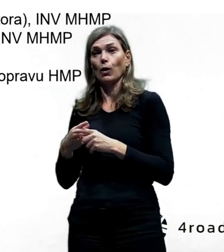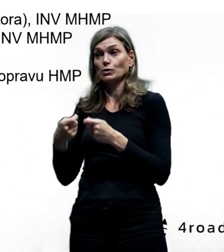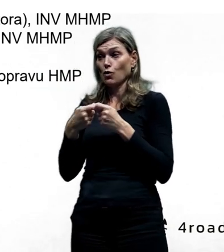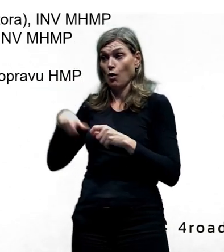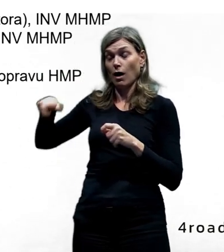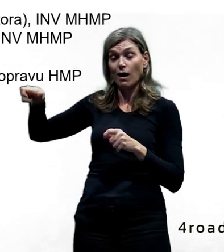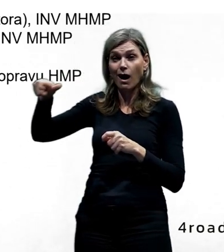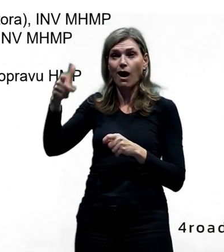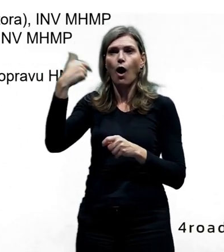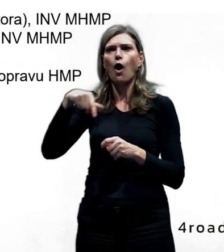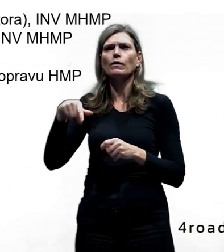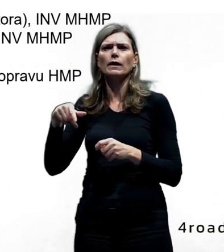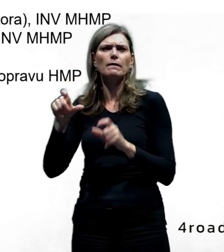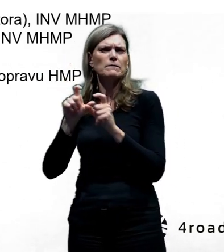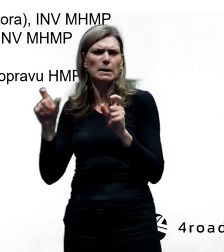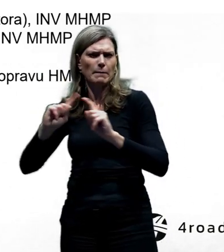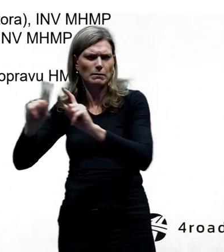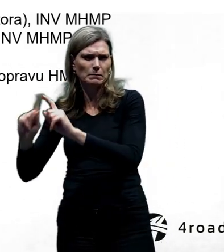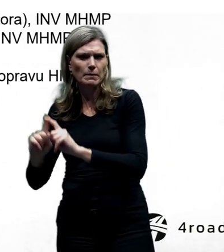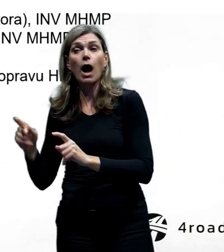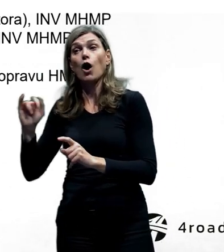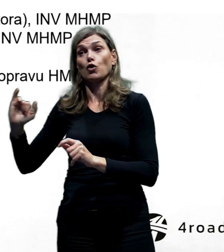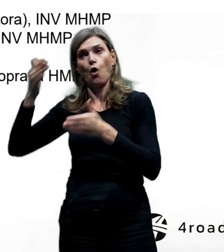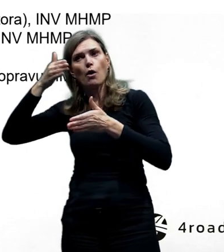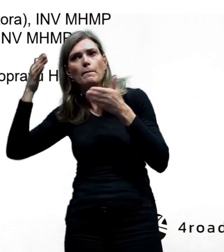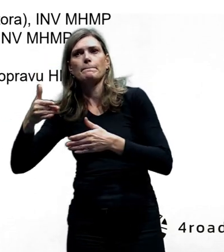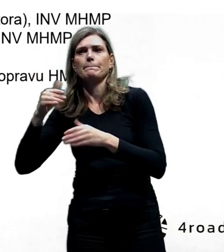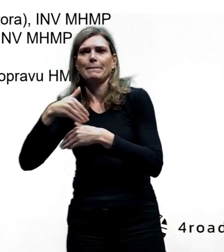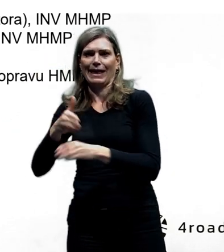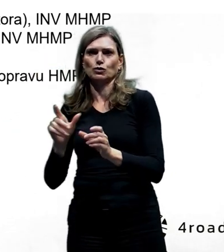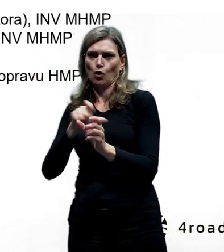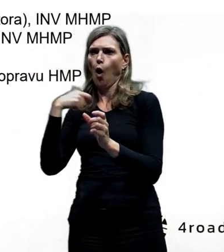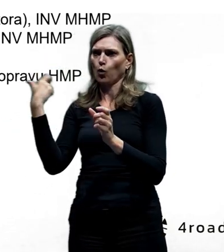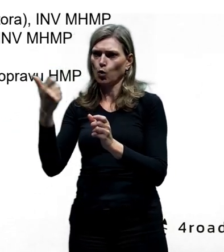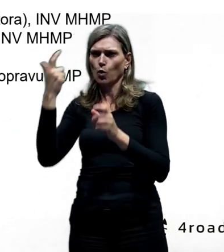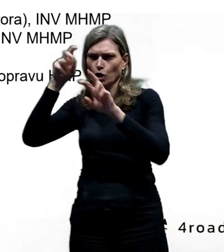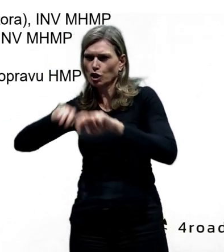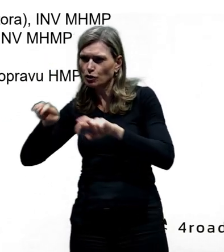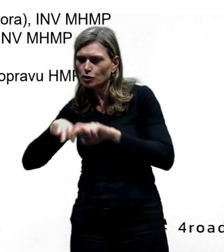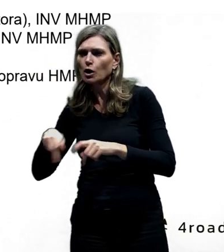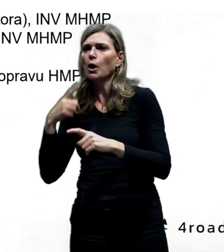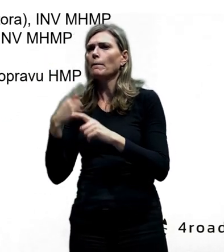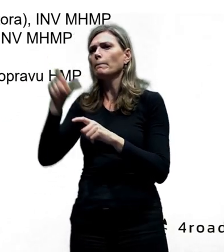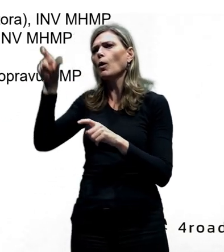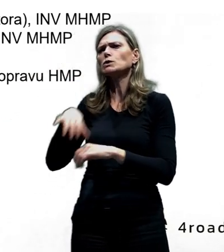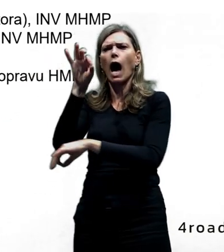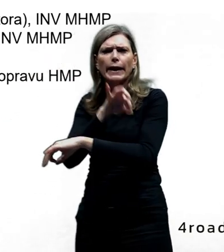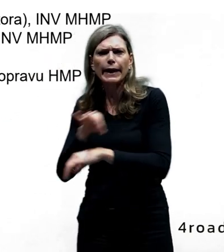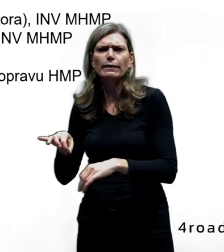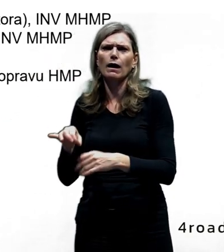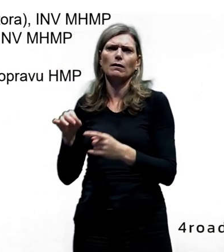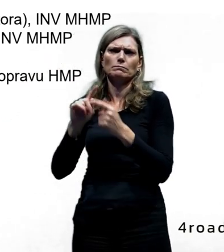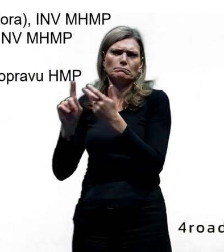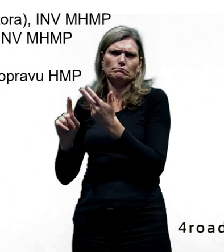ještě ze Satry, kteří se dlouhodobě městním okruhem zabývají a rovněž tam byly pánové architekti Cach a Zima.